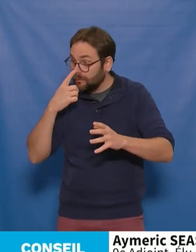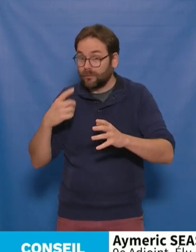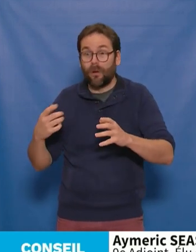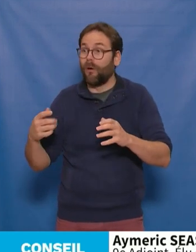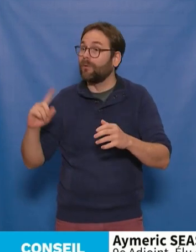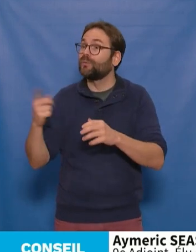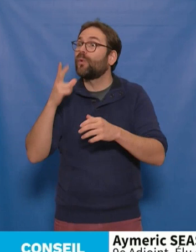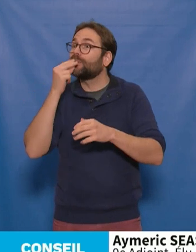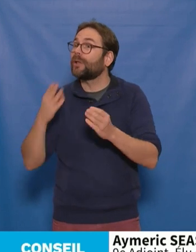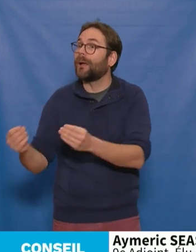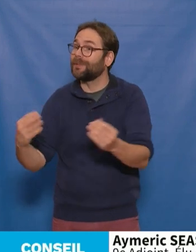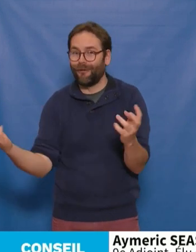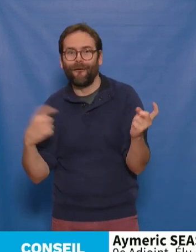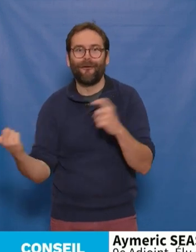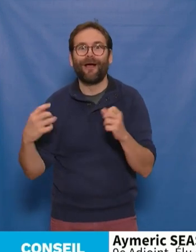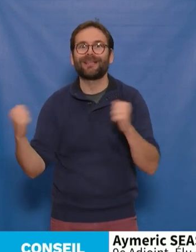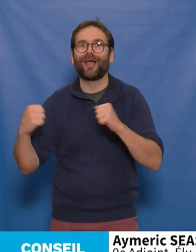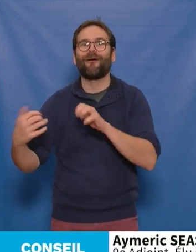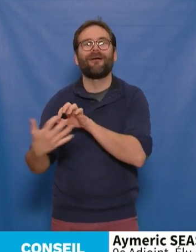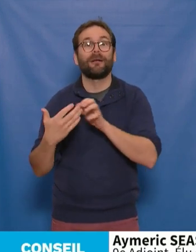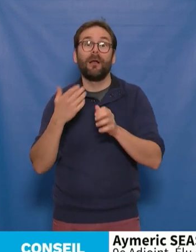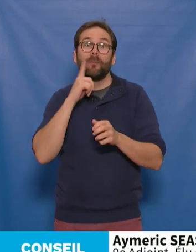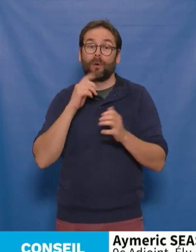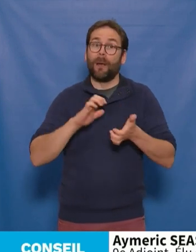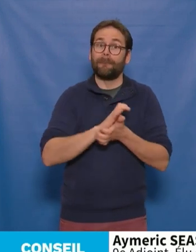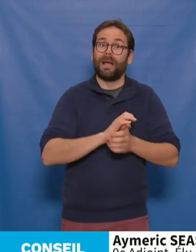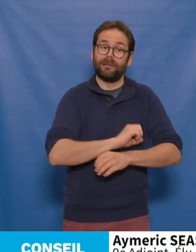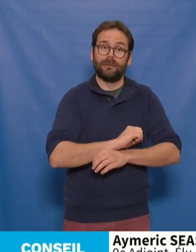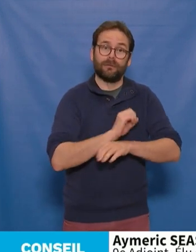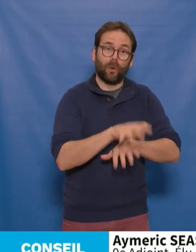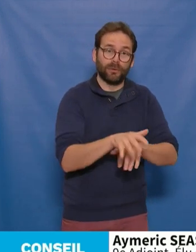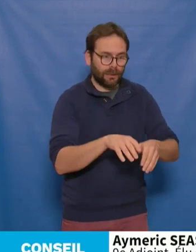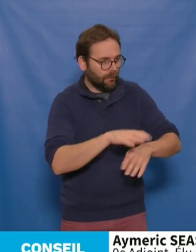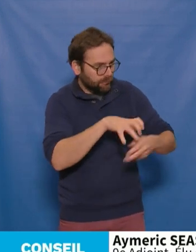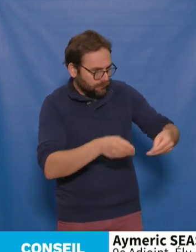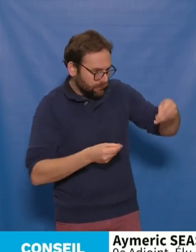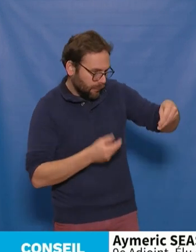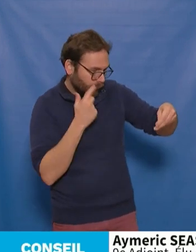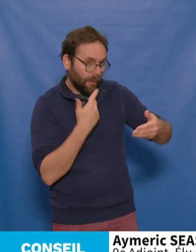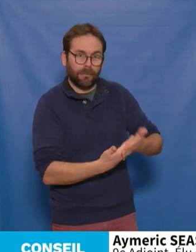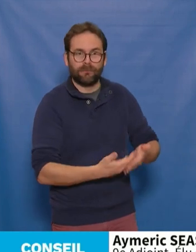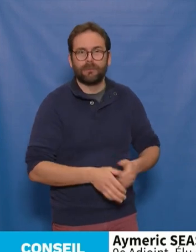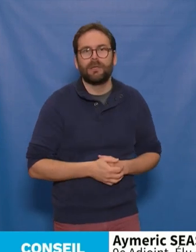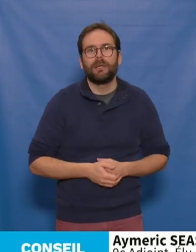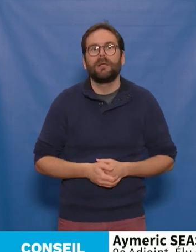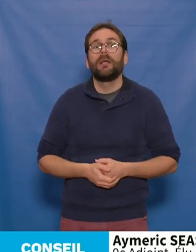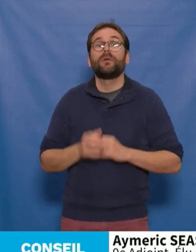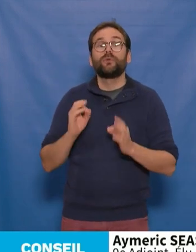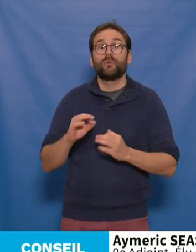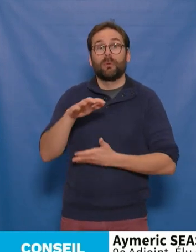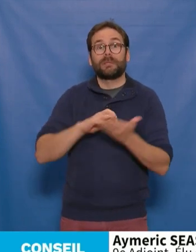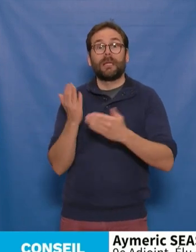Nantaises et des Nantais, si j'en crois l'excellente édition de Presse Océan du 3 mars. Présenter cette délibération aujourd'hui,